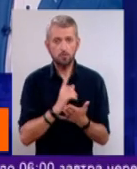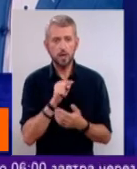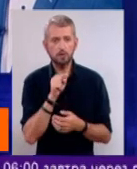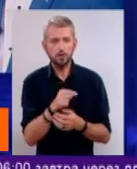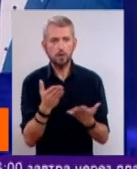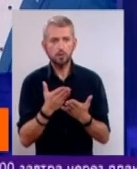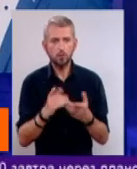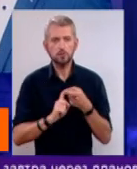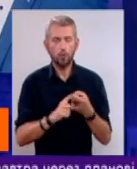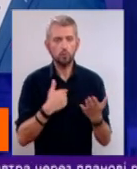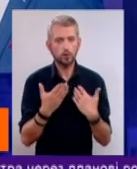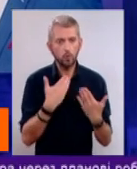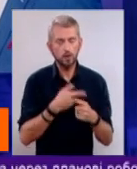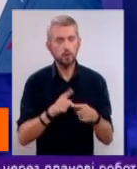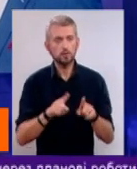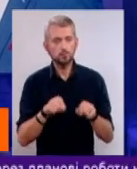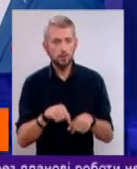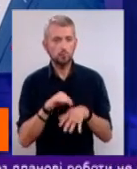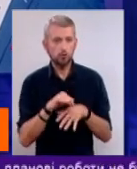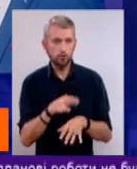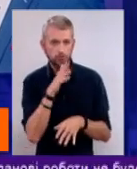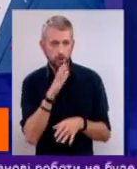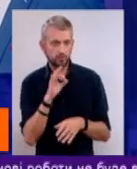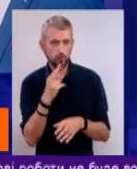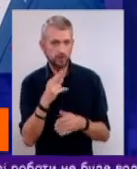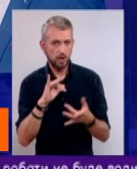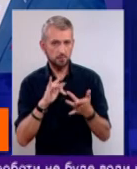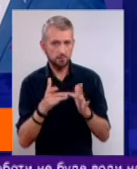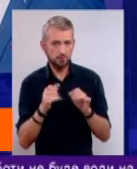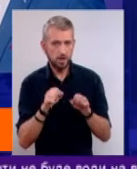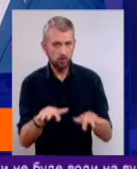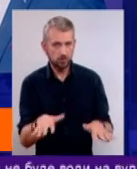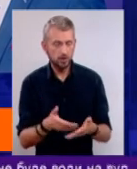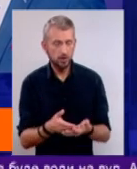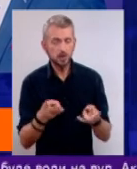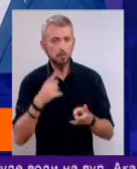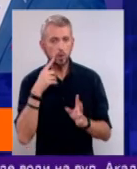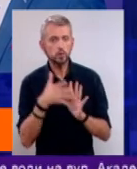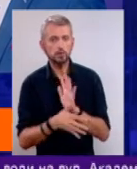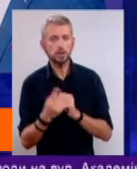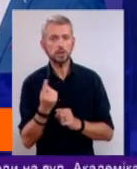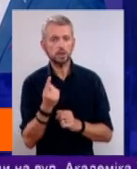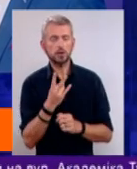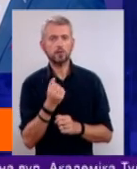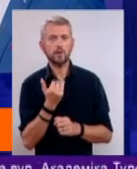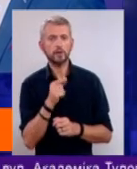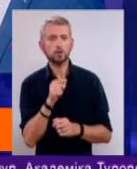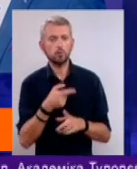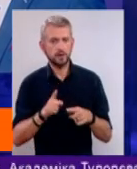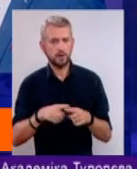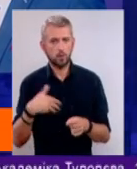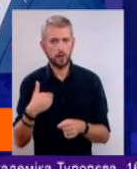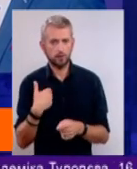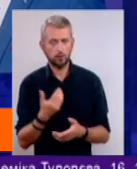якось з тобою комунікує. Ти знову таки проводиш час в соціальних мережах. Тому треба розуміти, єдине, наскільки тобі це корисно.